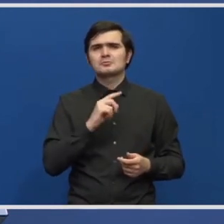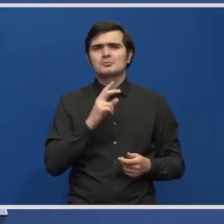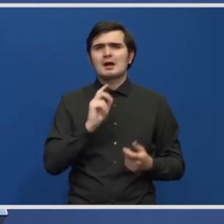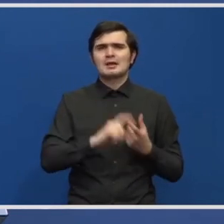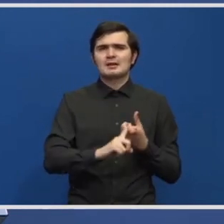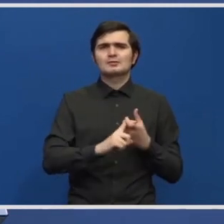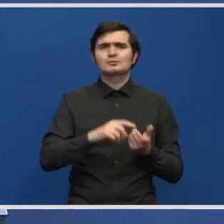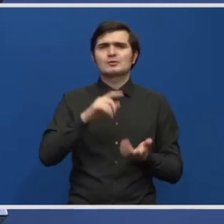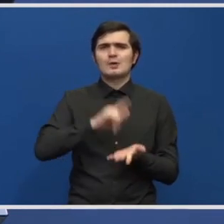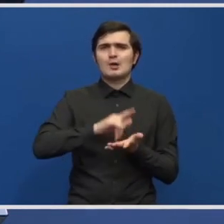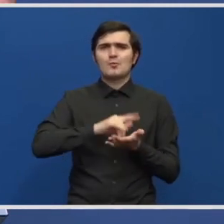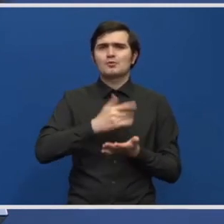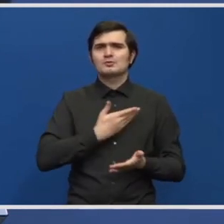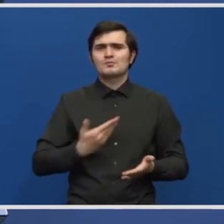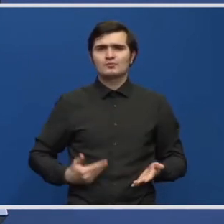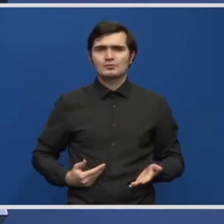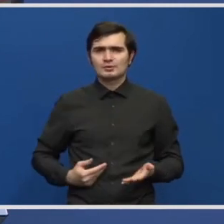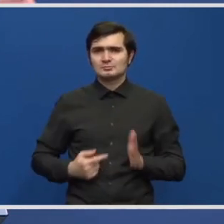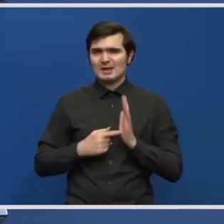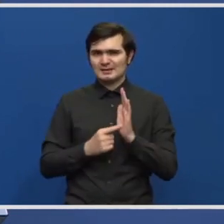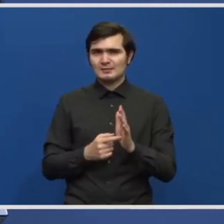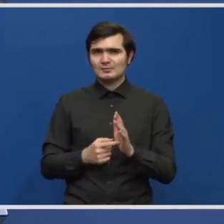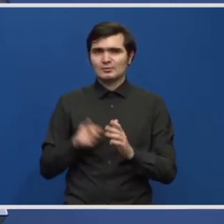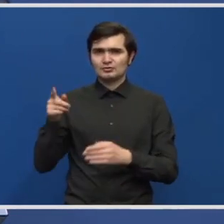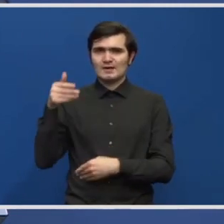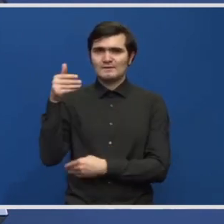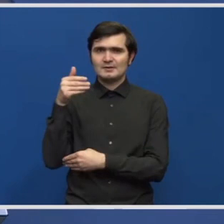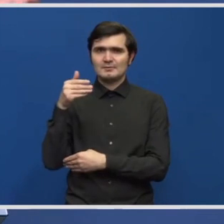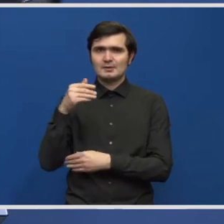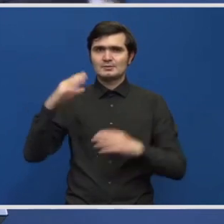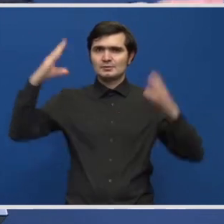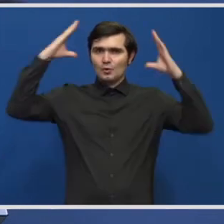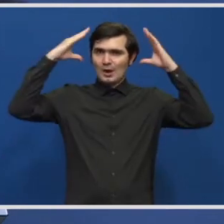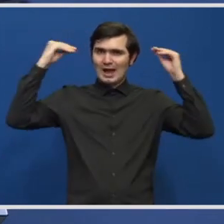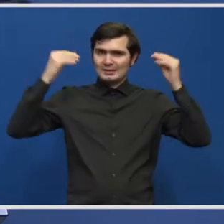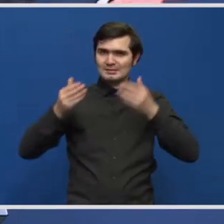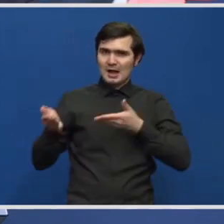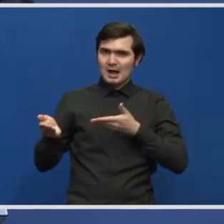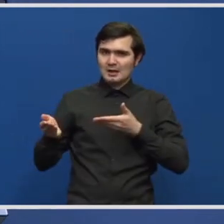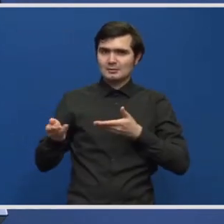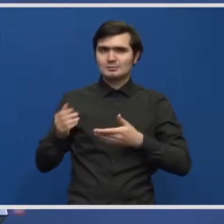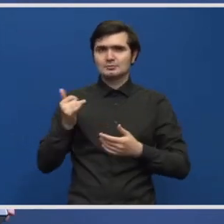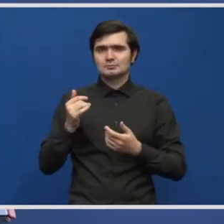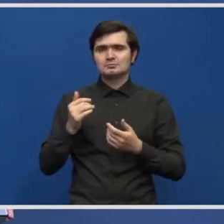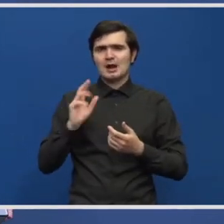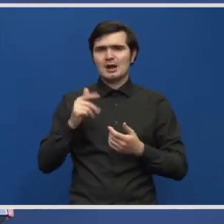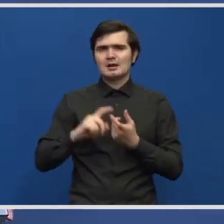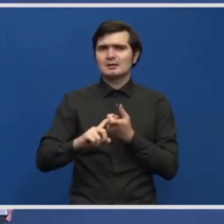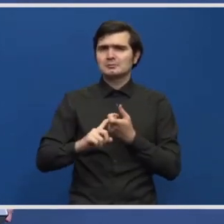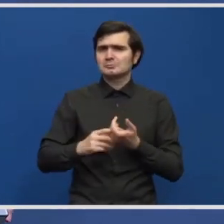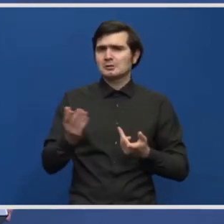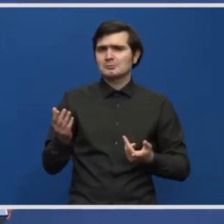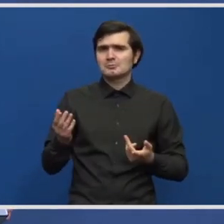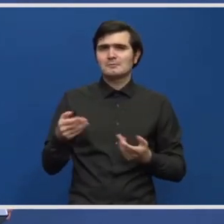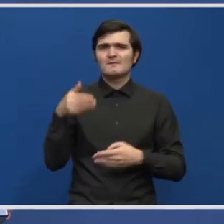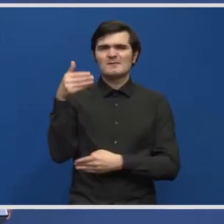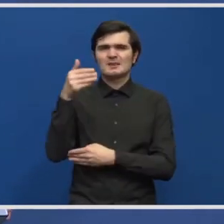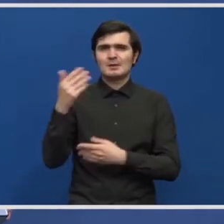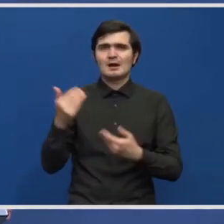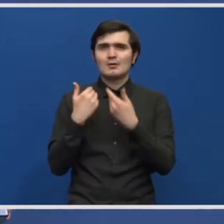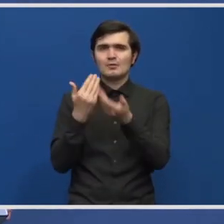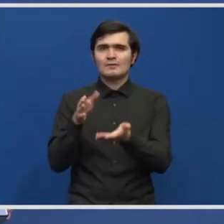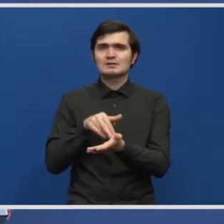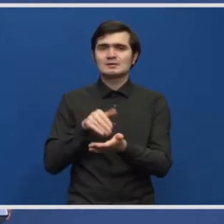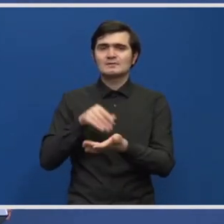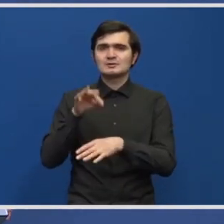între operatorul aerian, în cazul acesta operatorul olandez, și acea firmă care oferă